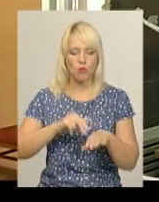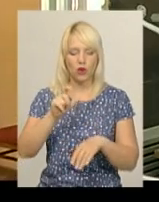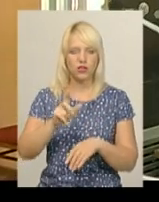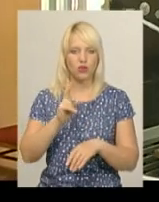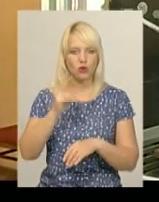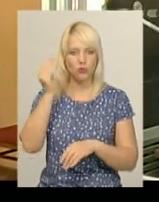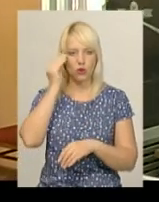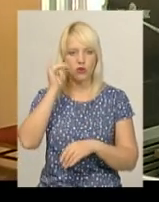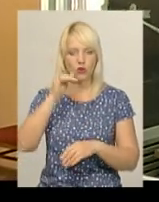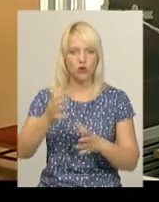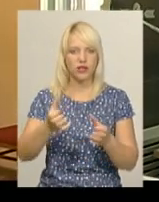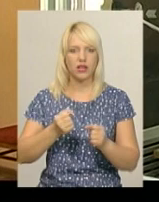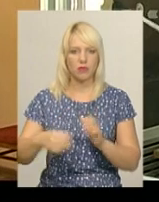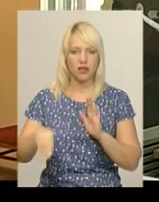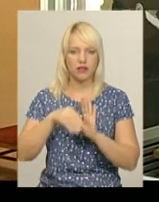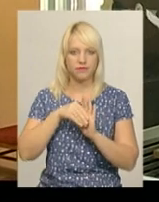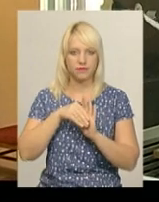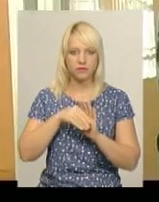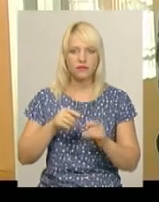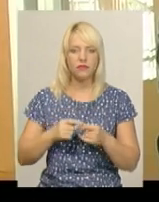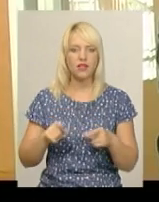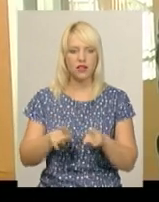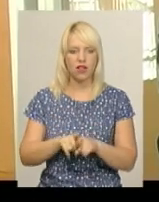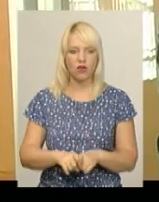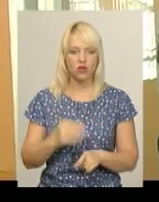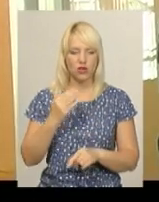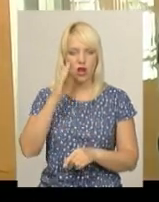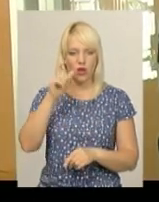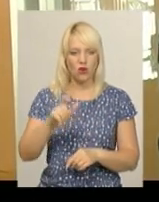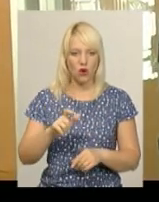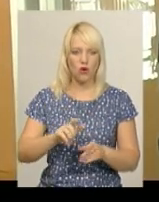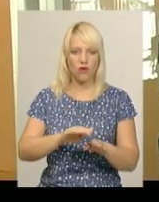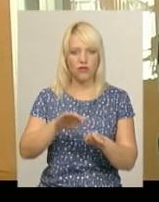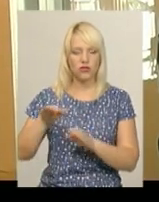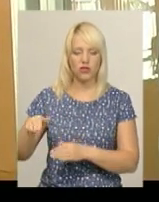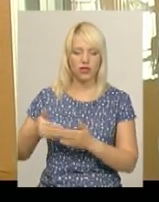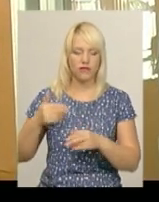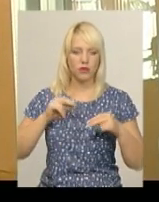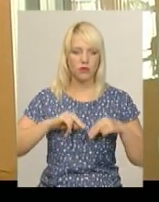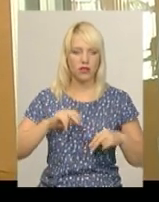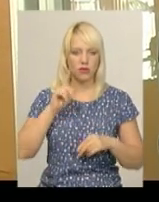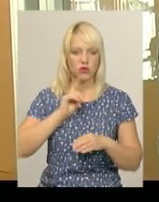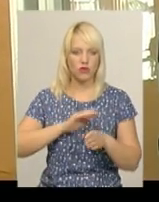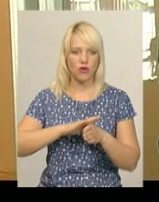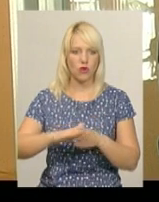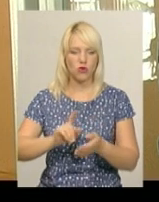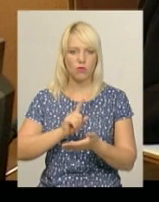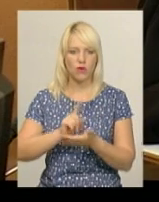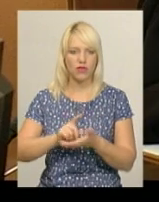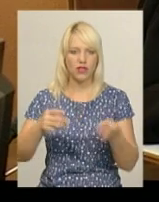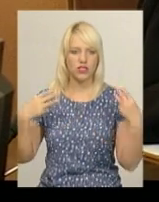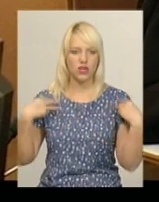якого підозрюють в одержанні неправомірної вигуди. Також його на два місяці відсторонили від посади тимчасово виконуючого обов'язки